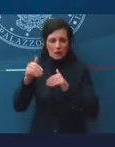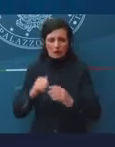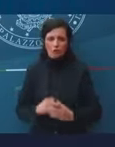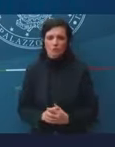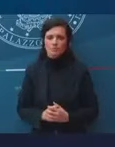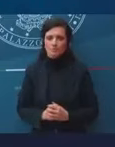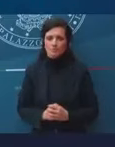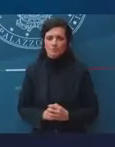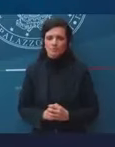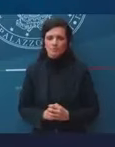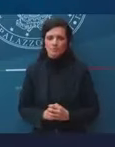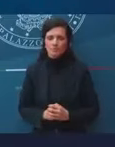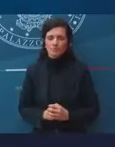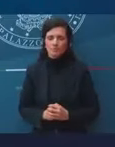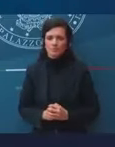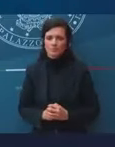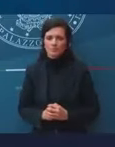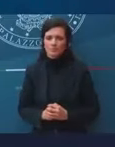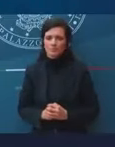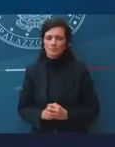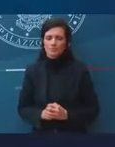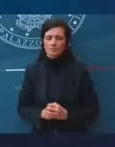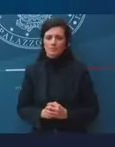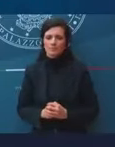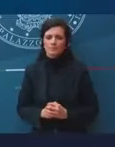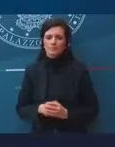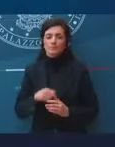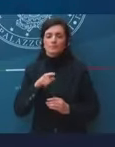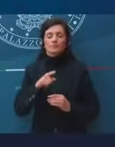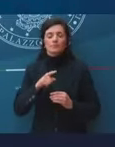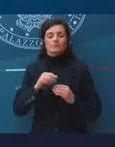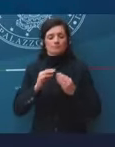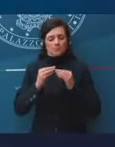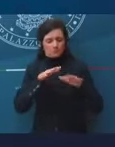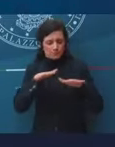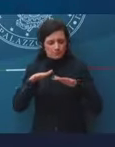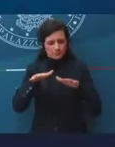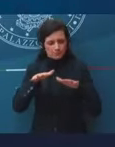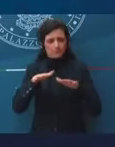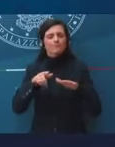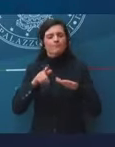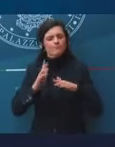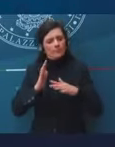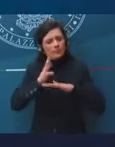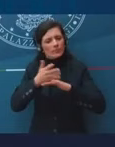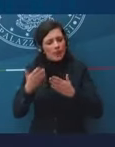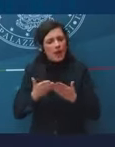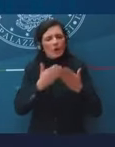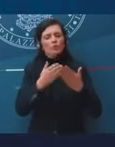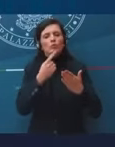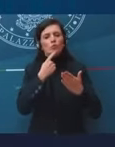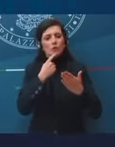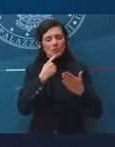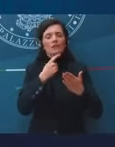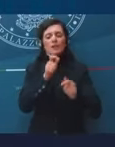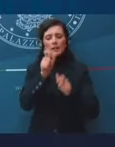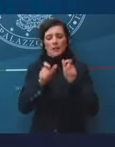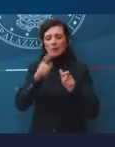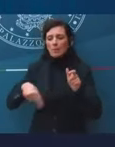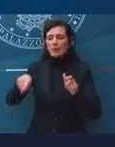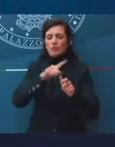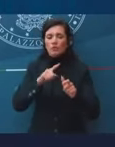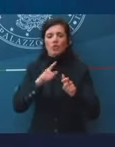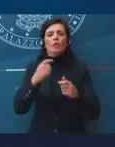Ma l'intervento, come dicevo, significativo è quello nei confronti dei meno abbienti, nei confronti di coloro che hanno